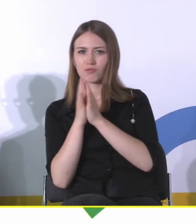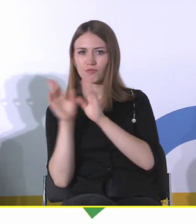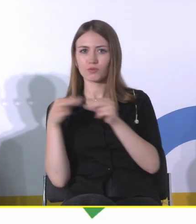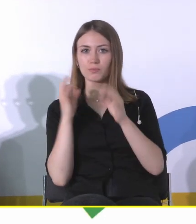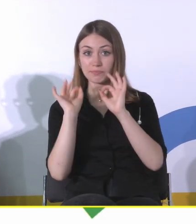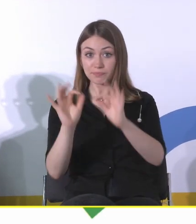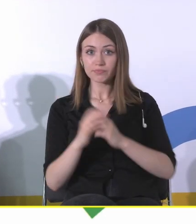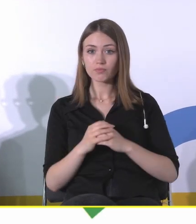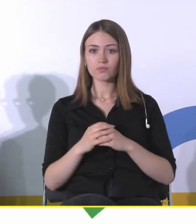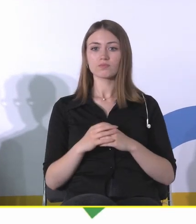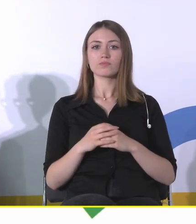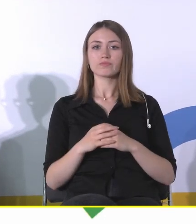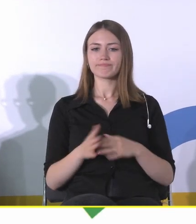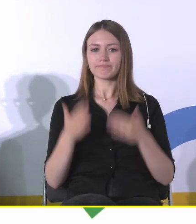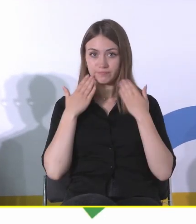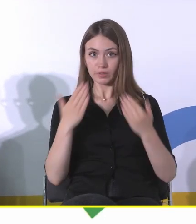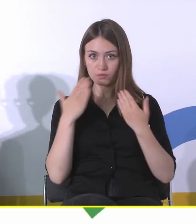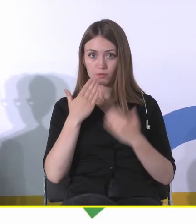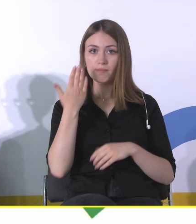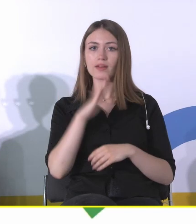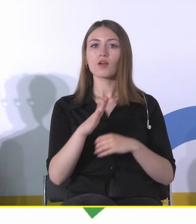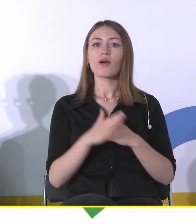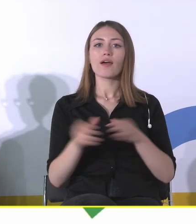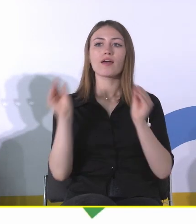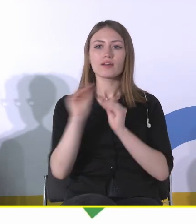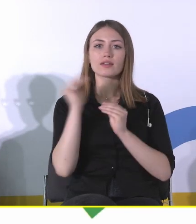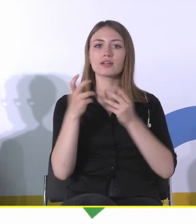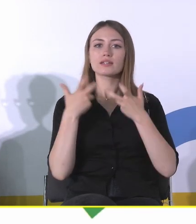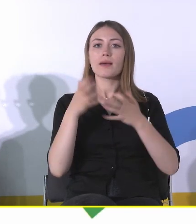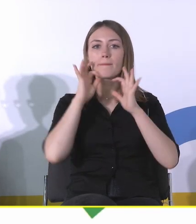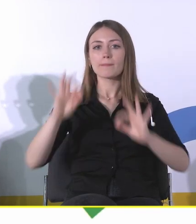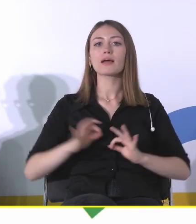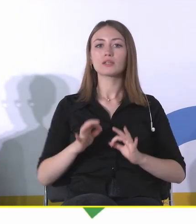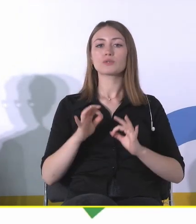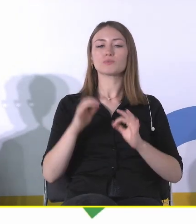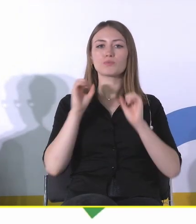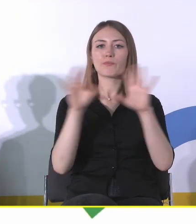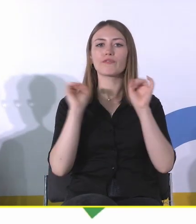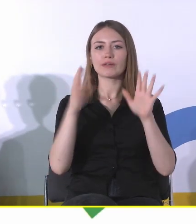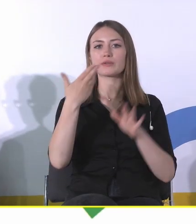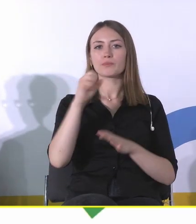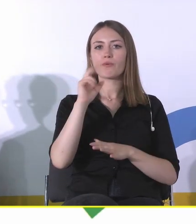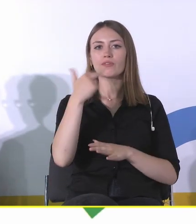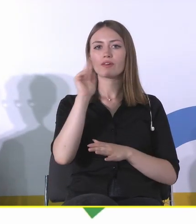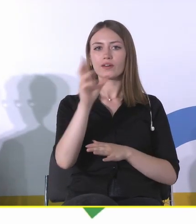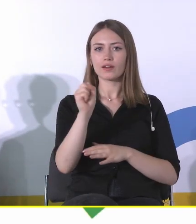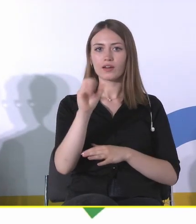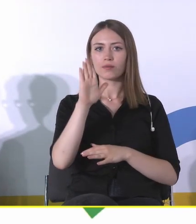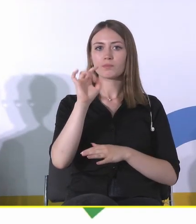To bardzo dziękuję. I teraz chciałem jeszcze panią profesor Monikę Bogdanowską zapytać właśnie o kwestię rezyliencji.